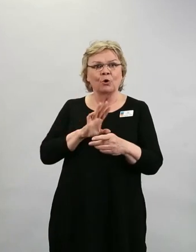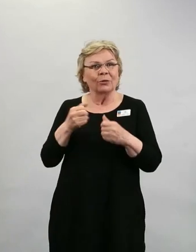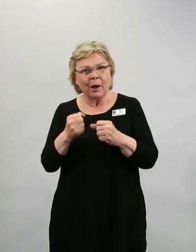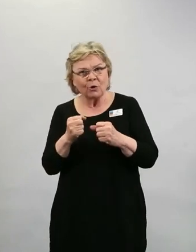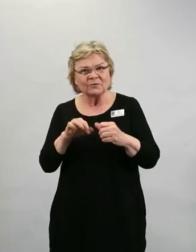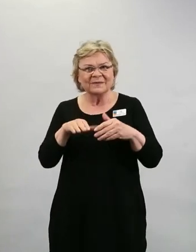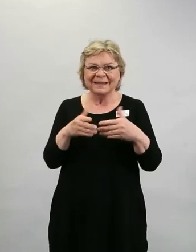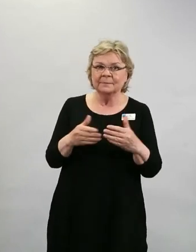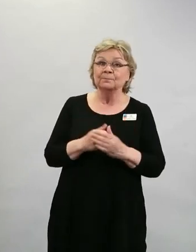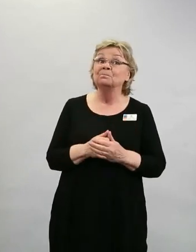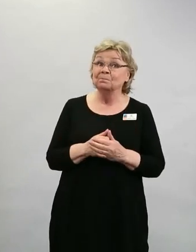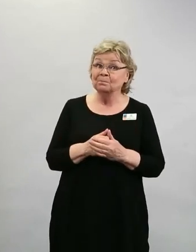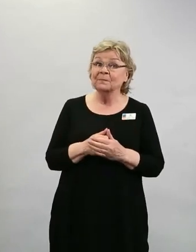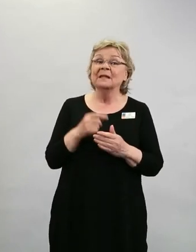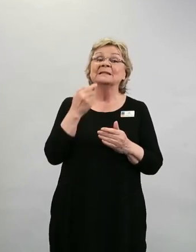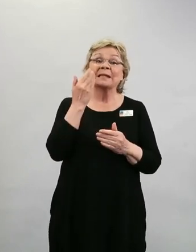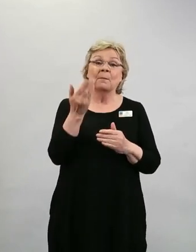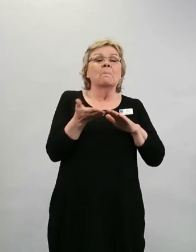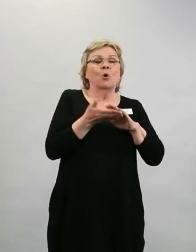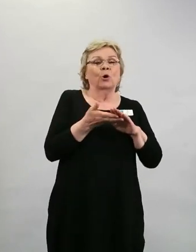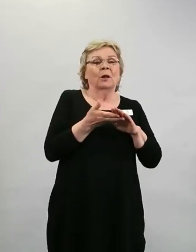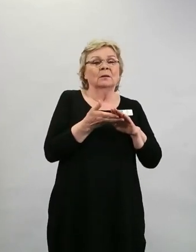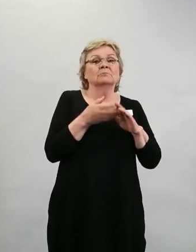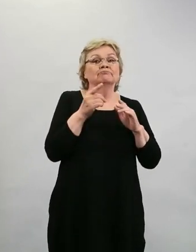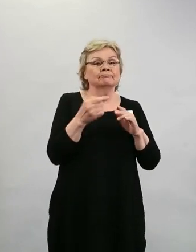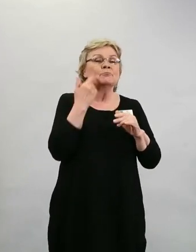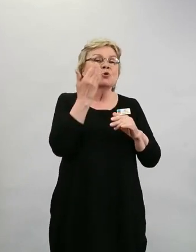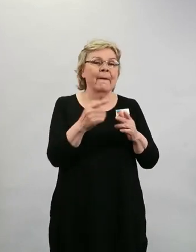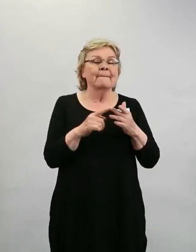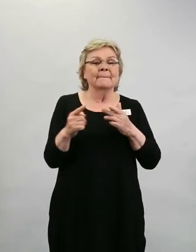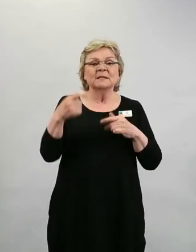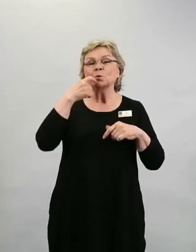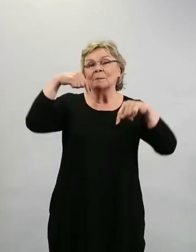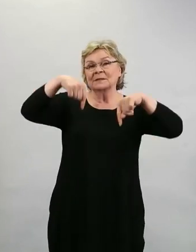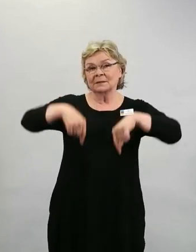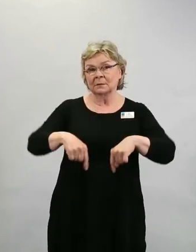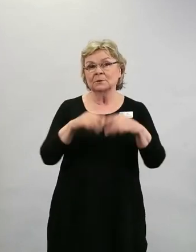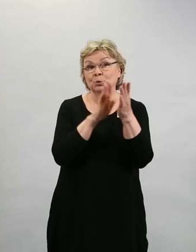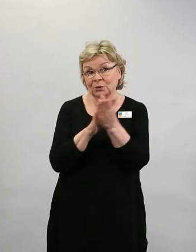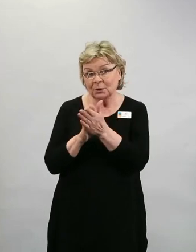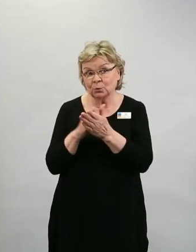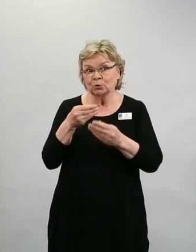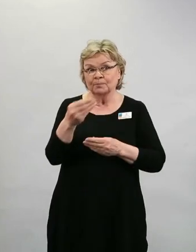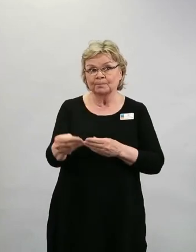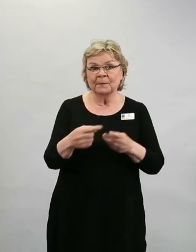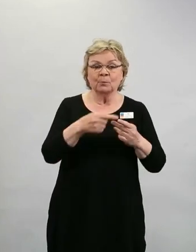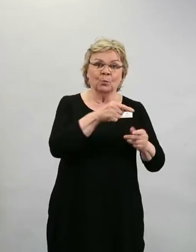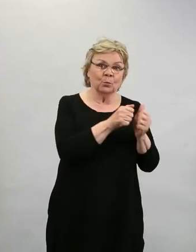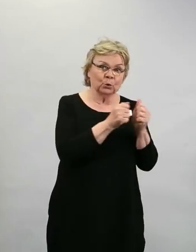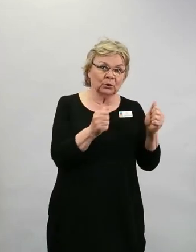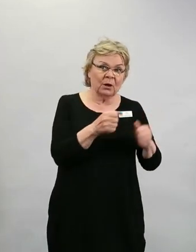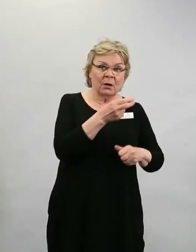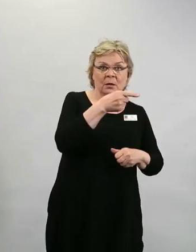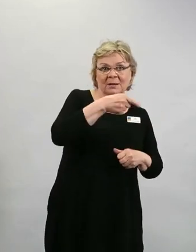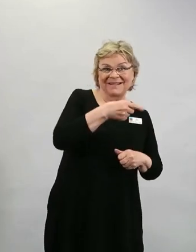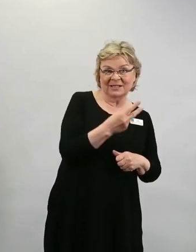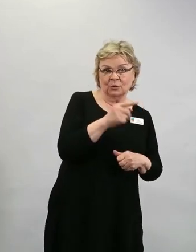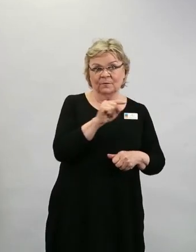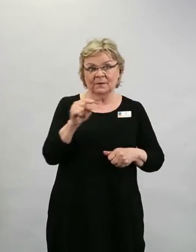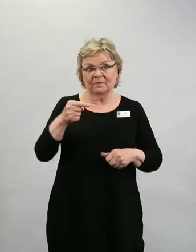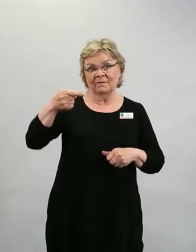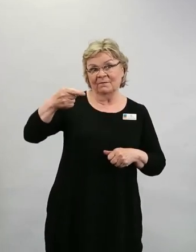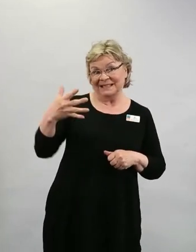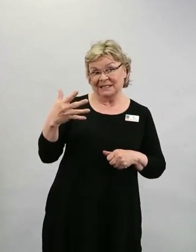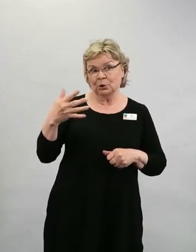Suomessakin tullaan suositus tekemään. Me tiedämme, että 12-15-vuotiaat RNA-rokotteille heidän